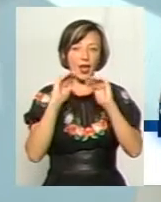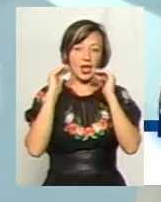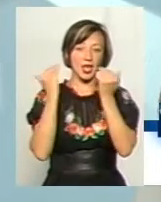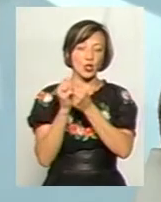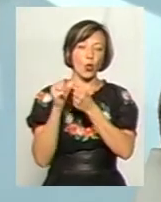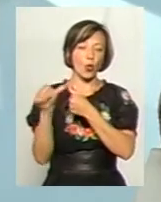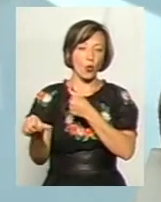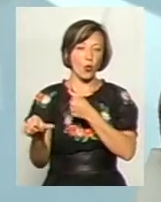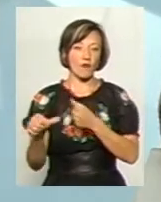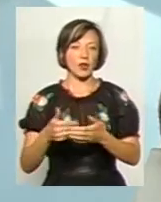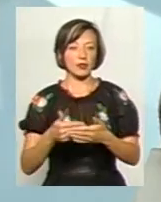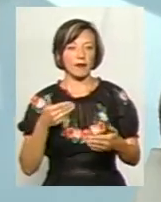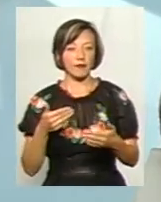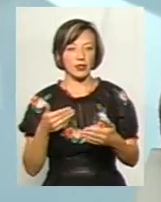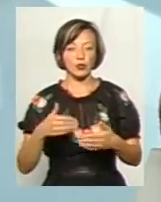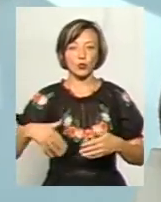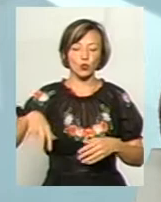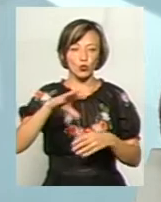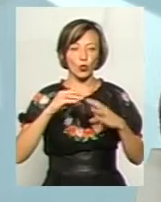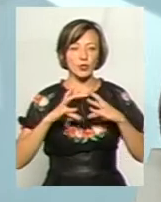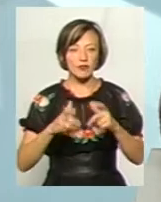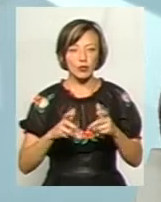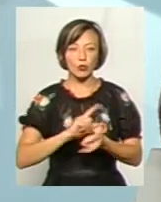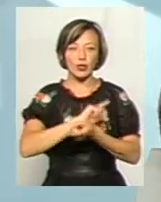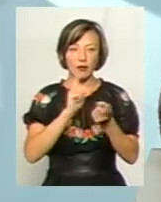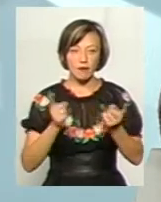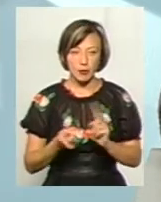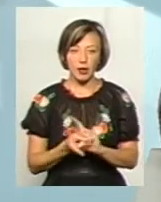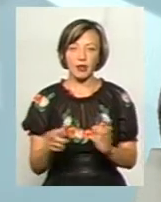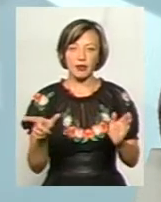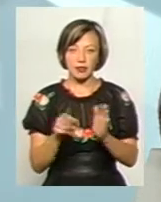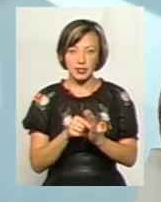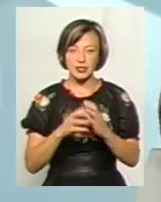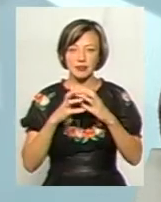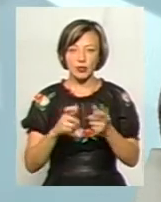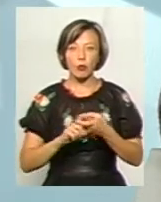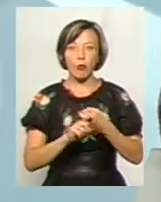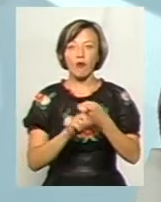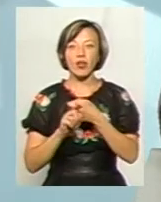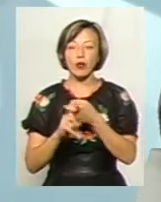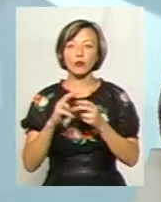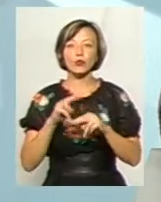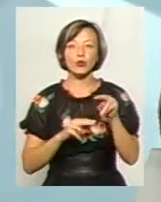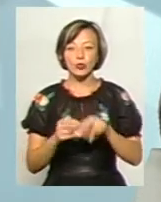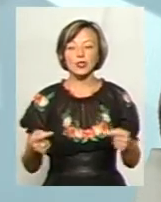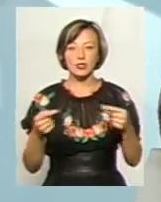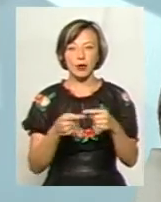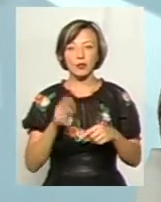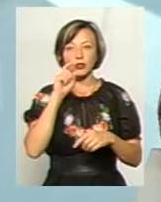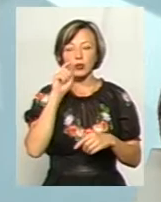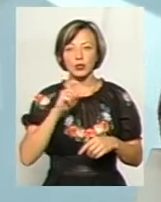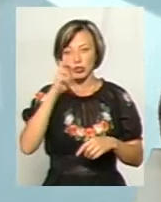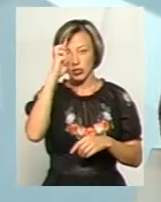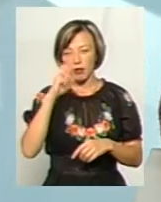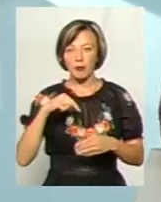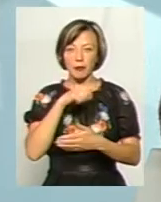від усього світу, навпаки, з усім світом пов'язана. Але ми будуємо саме українську державу. І питання